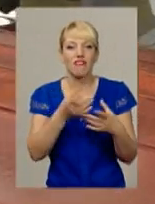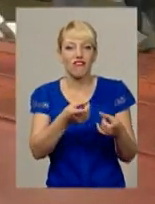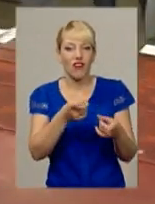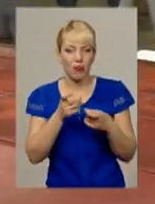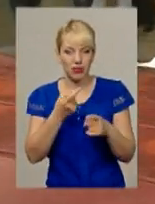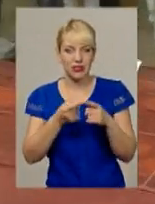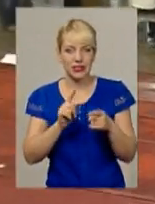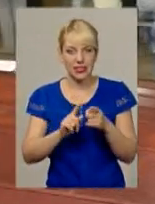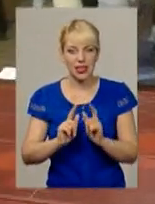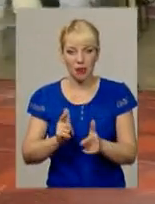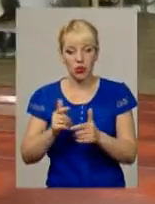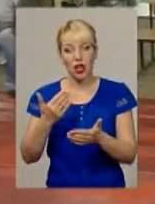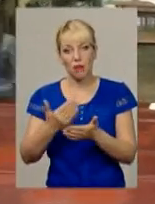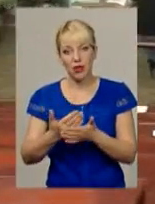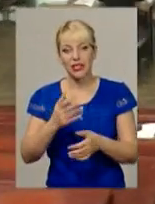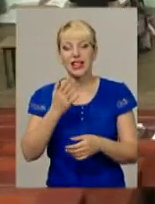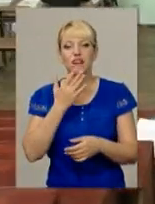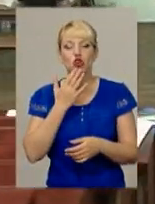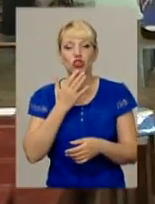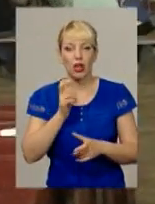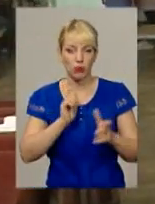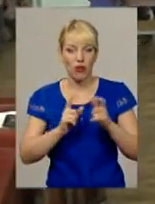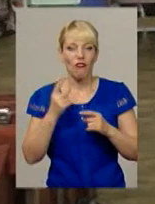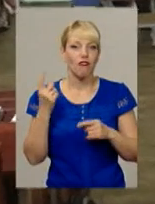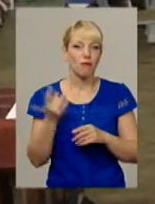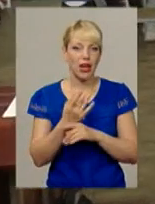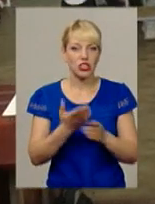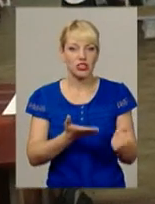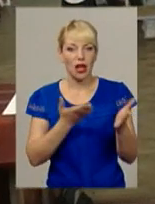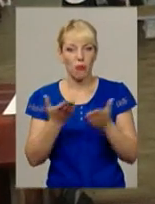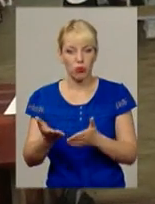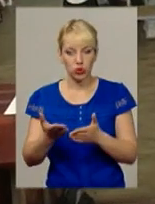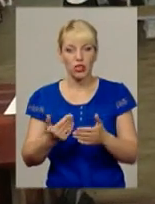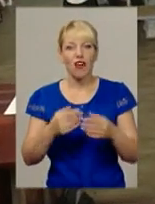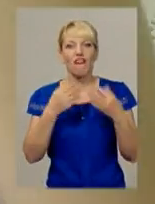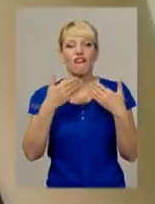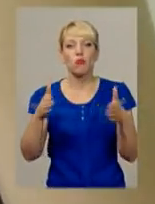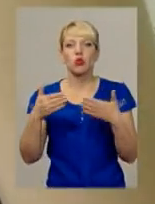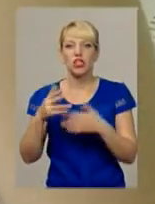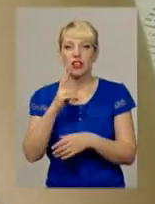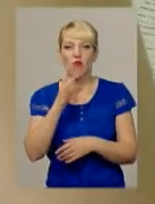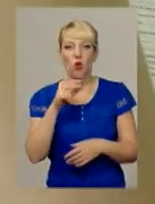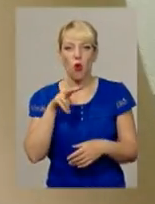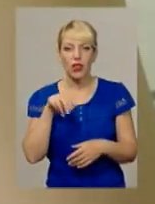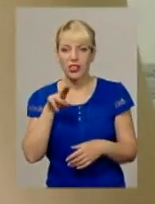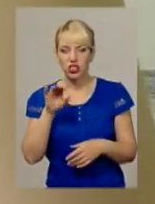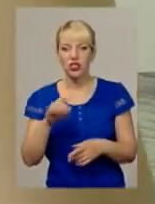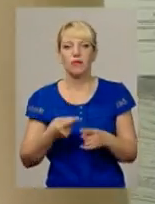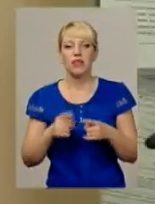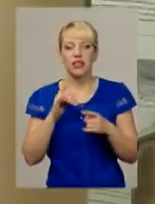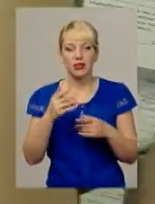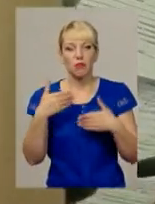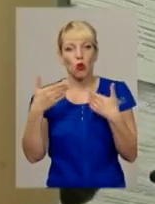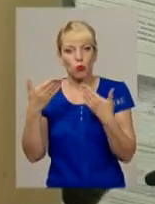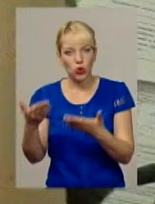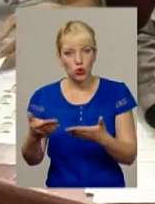національному університеті цьогоріч вперше запрошують до вступу випускників коледжів на лояльних умовах. Їм необхідно подати документи і скласти внутрішній